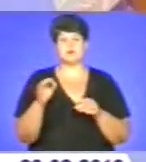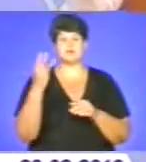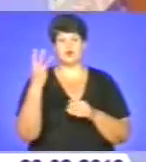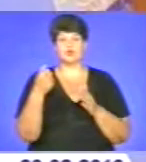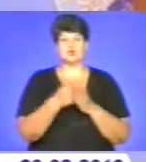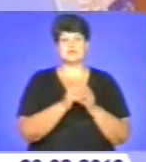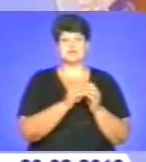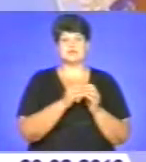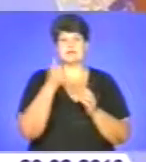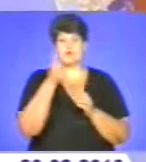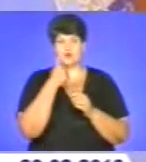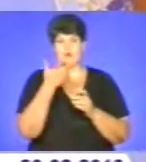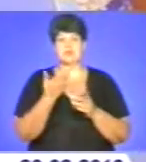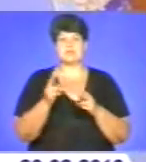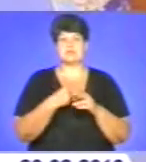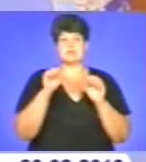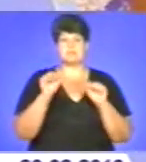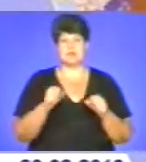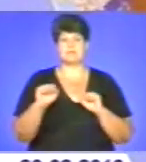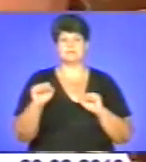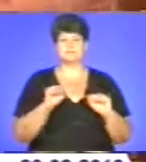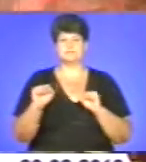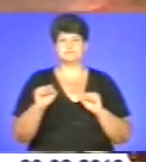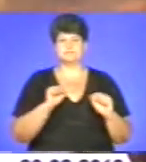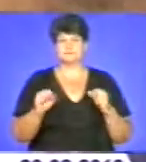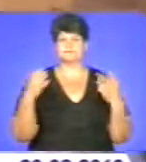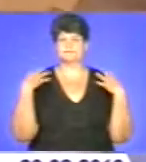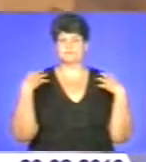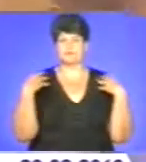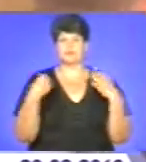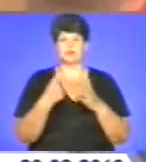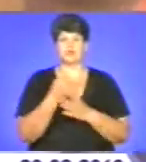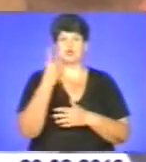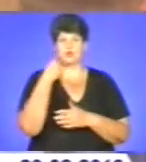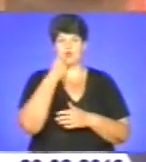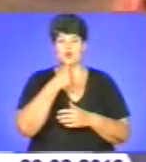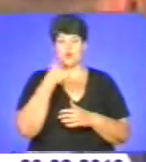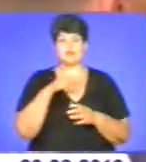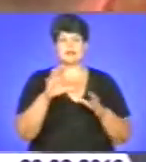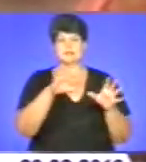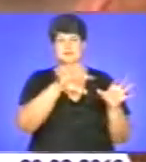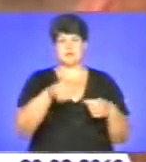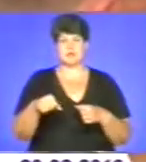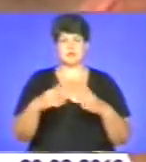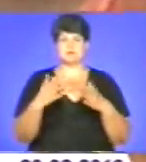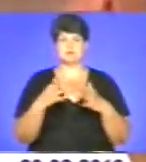позбавленням права обіймати певні посади чи займатися певною діяльністю на строк до 3 років та з конфіскацією майна.